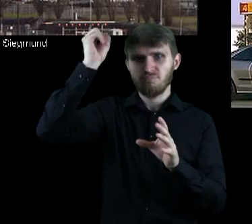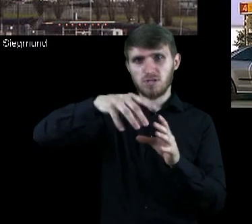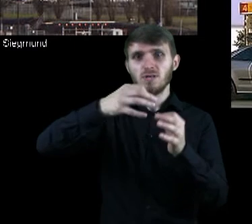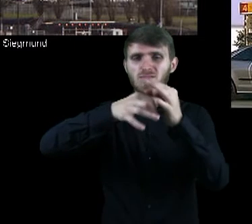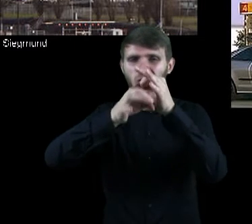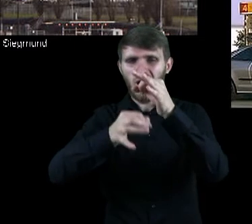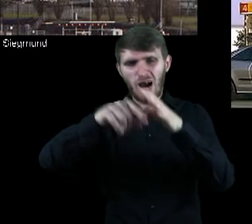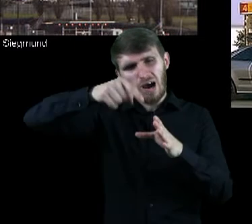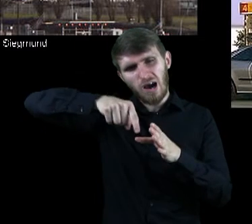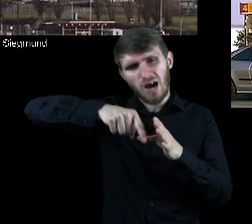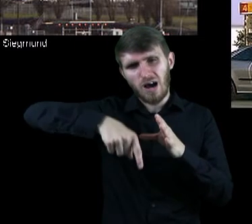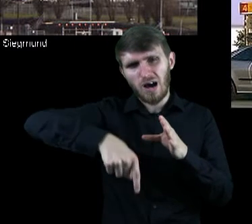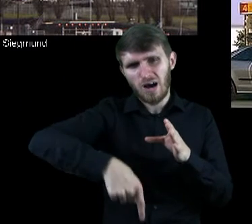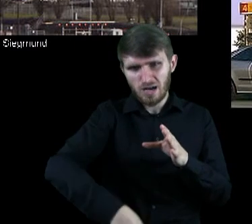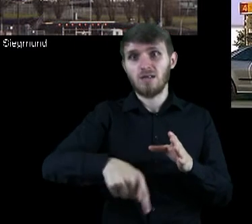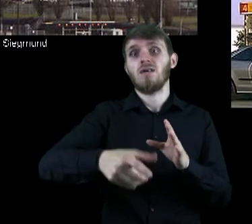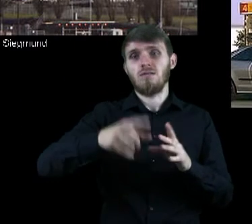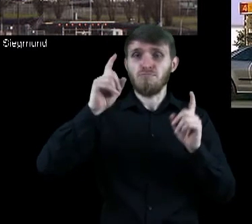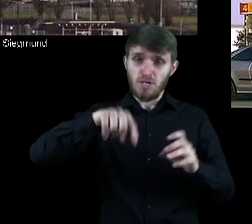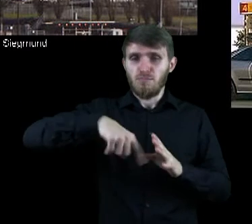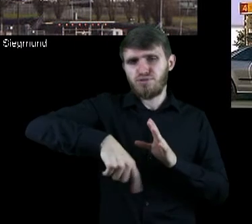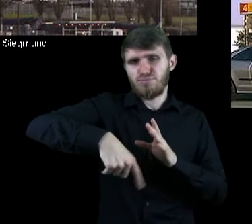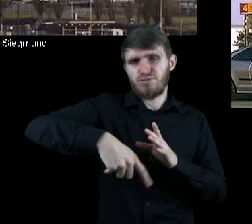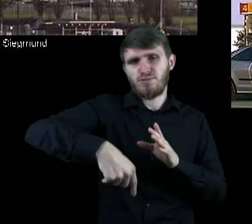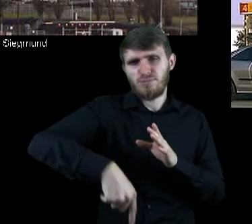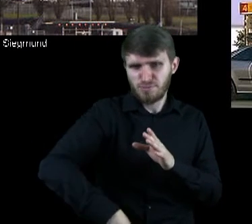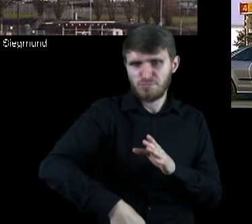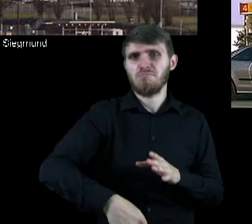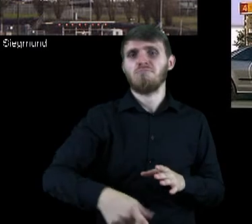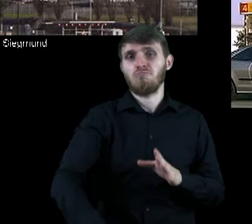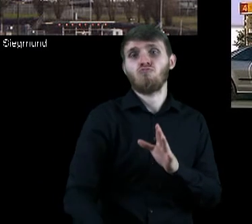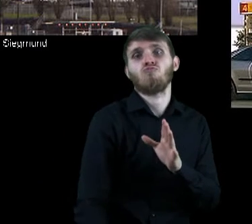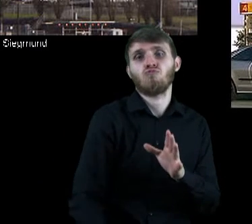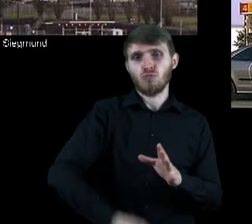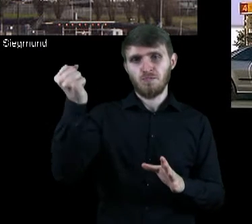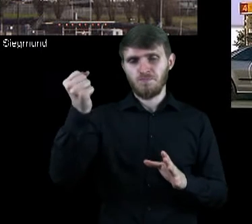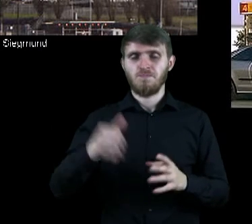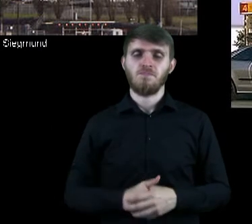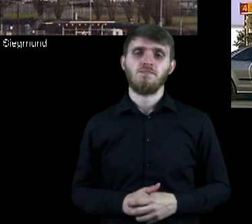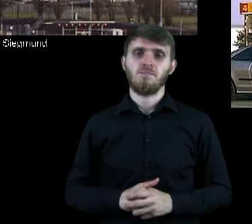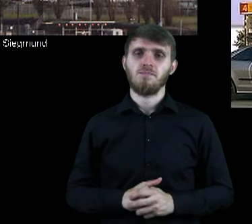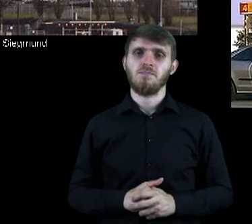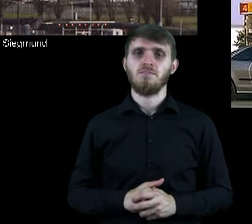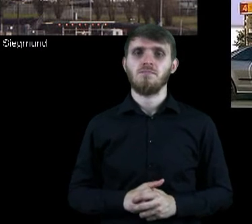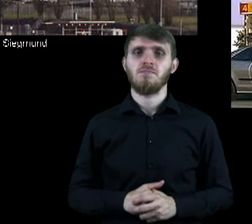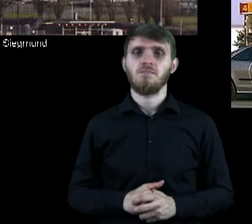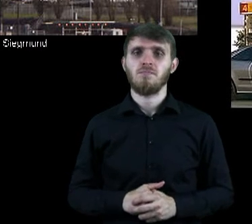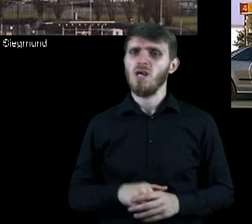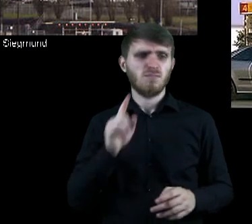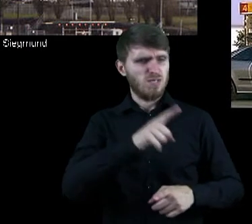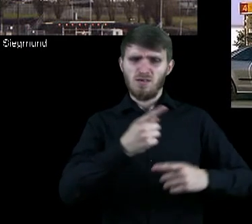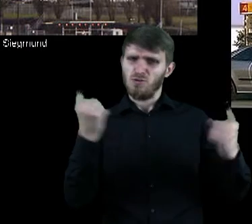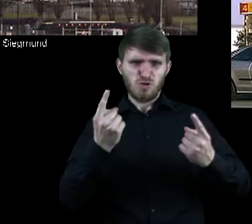Ustawiają się na powierzchni oceanu, spuszczają świder na dno i dopiero tam zaczynają wiercić, aby dotrzeć do złoża ropy.